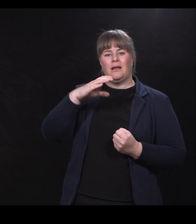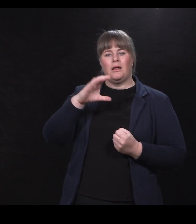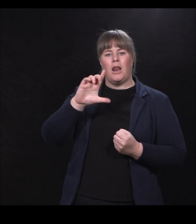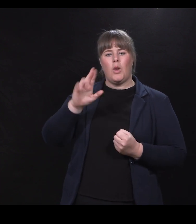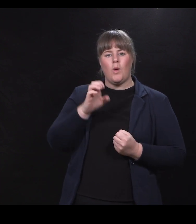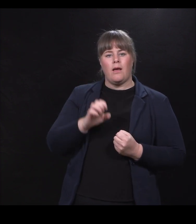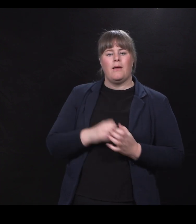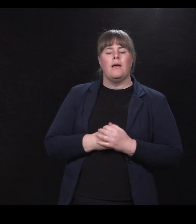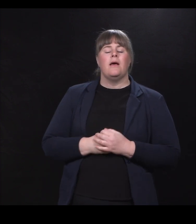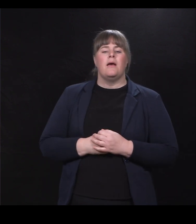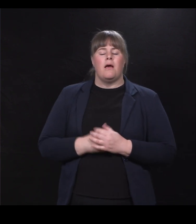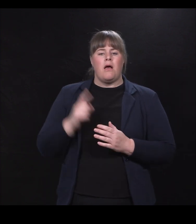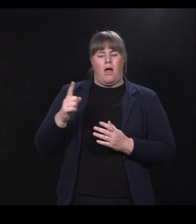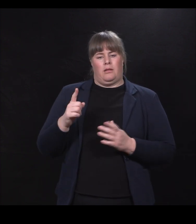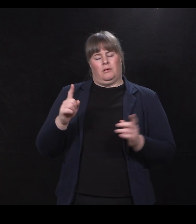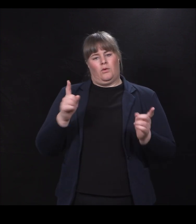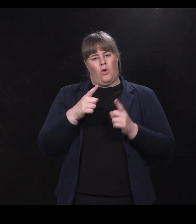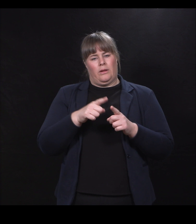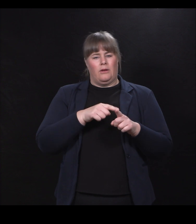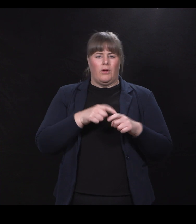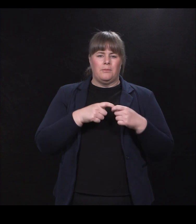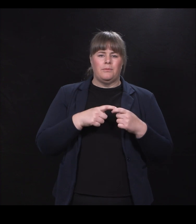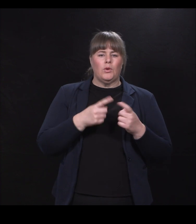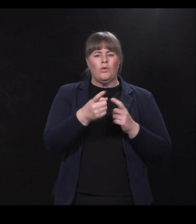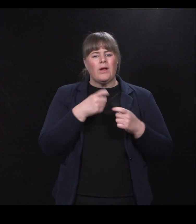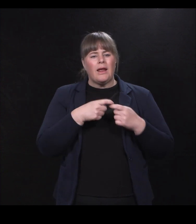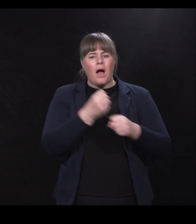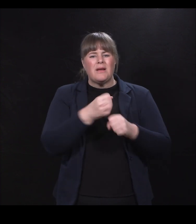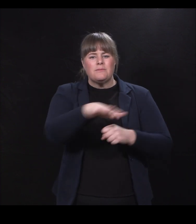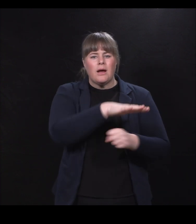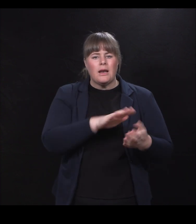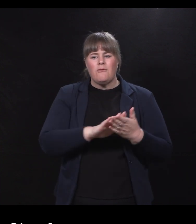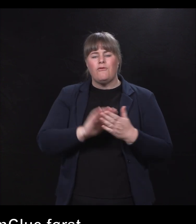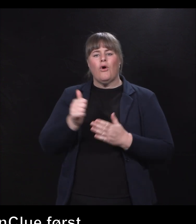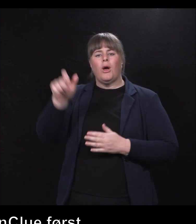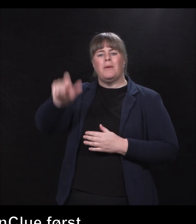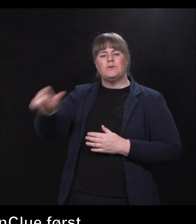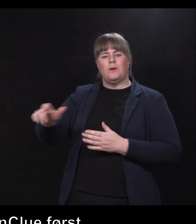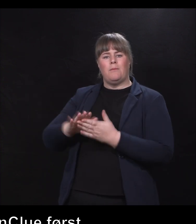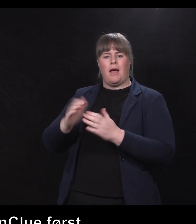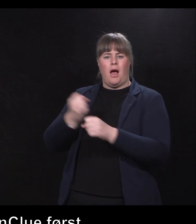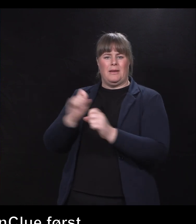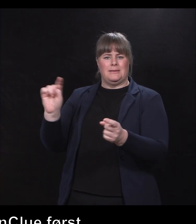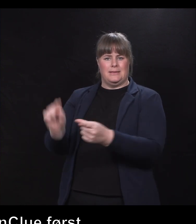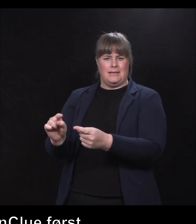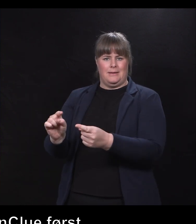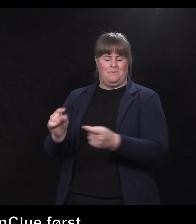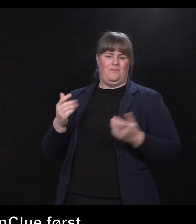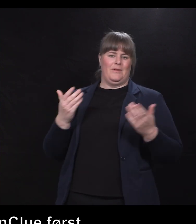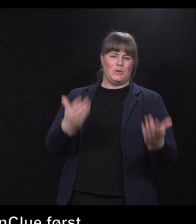en rask innføring i utfordringer i arbeidsmarkedet for personer med funksjonsnedsettelse. Vær så god, Thor Andreas.